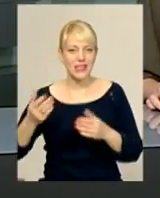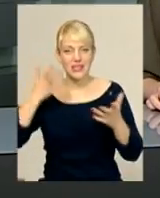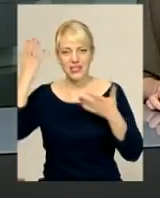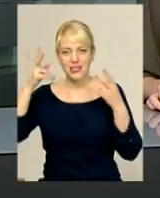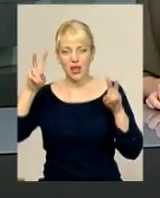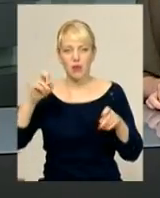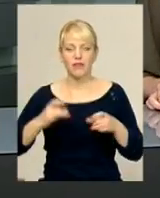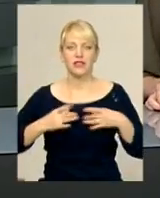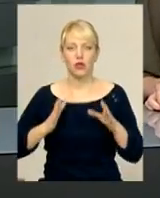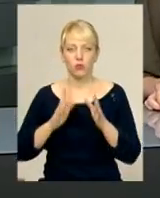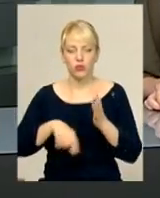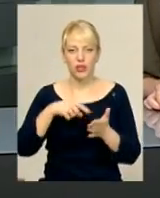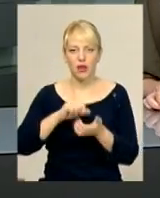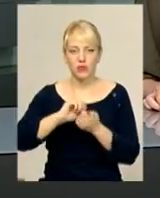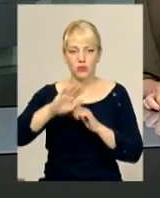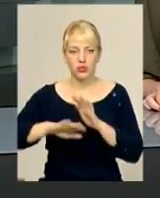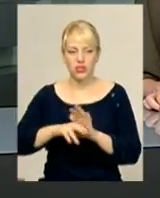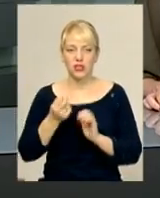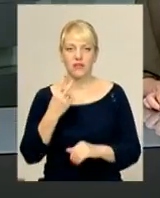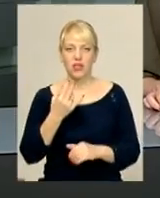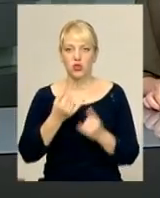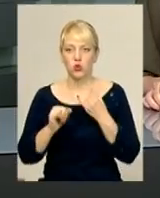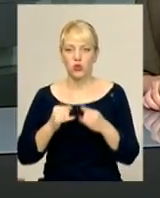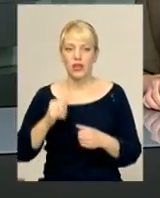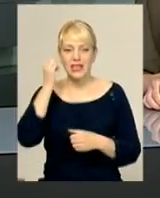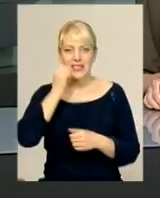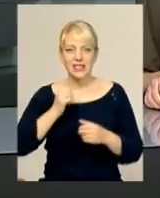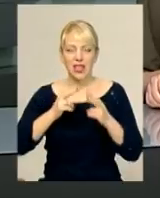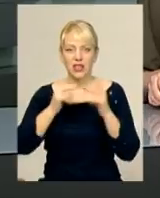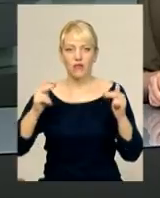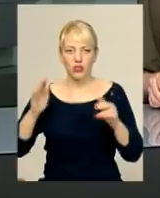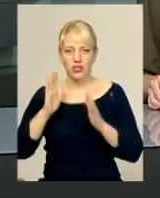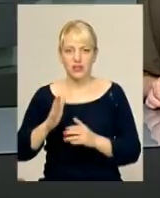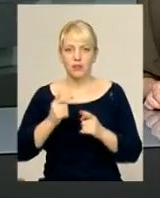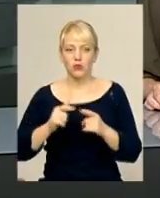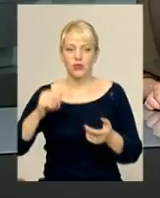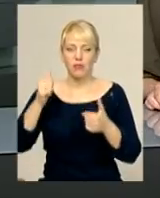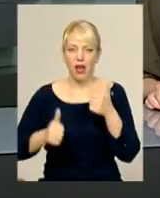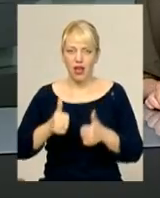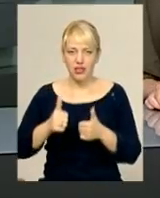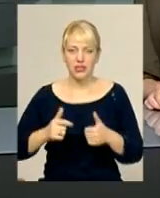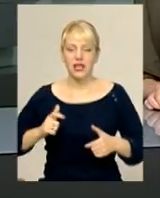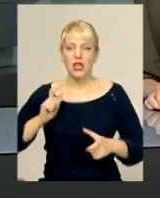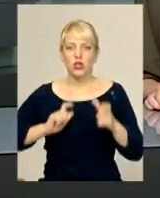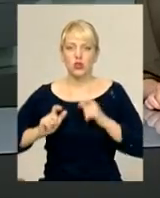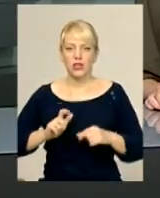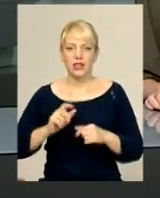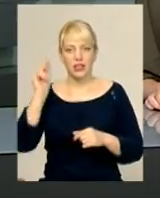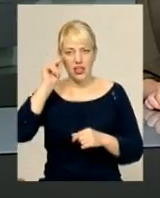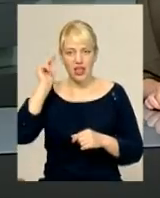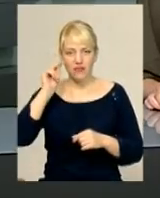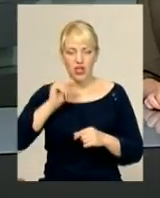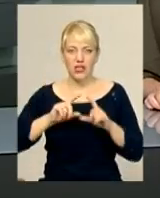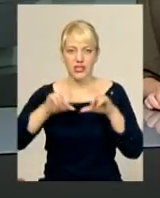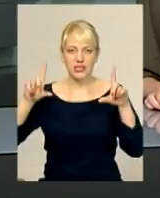відбудеться у Кам'янці-Подільському 12 жовтня. У старій фортеці змагатимуться студенти навчальних закладів першого-четвертого рівня